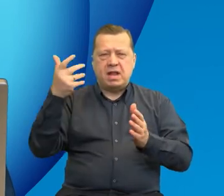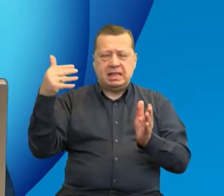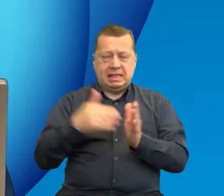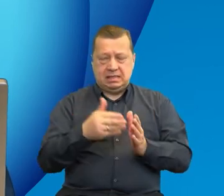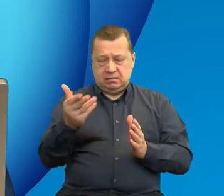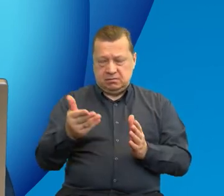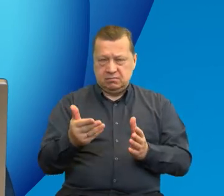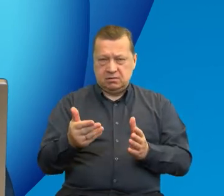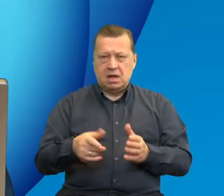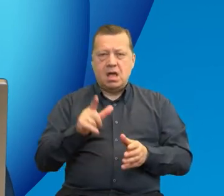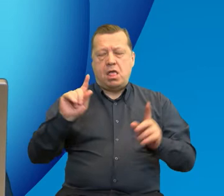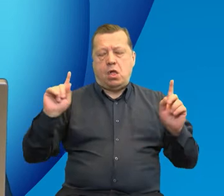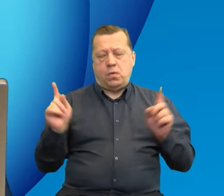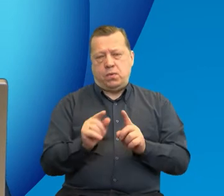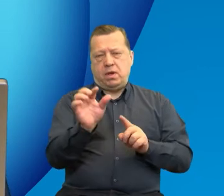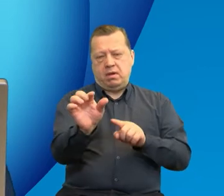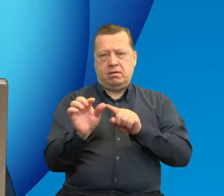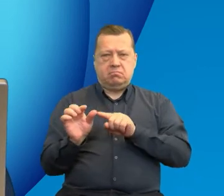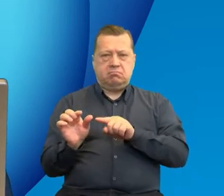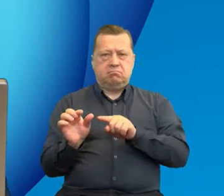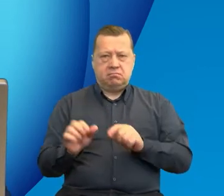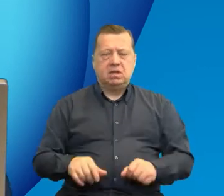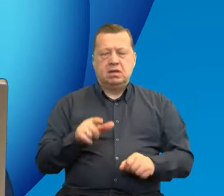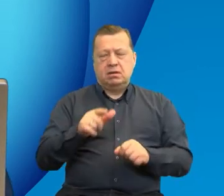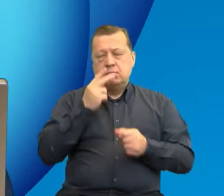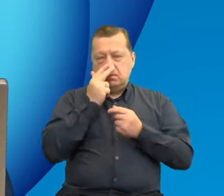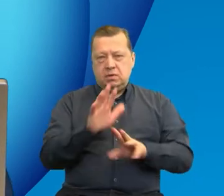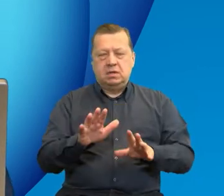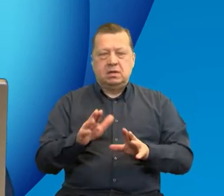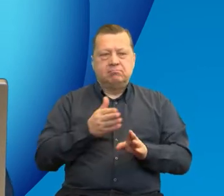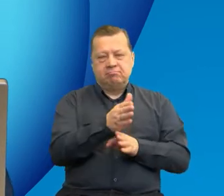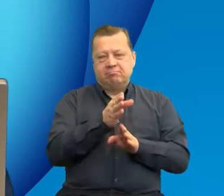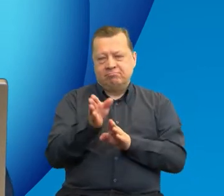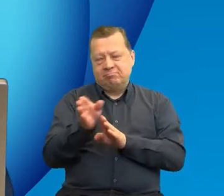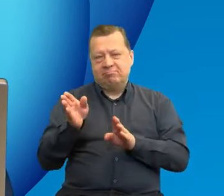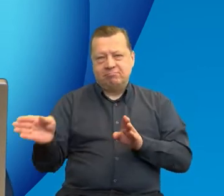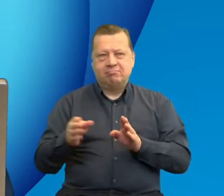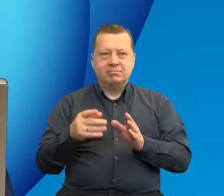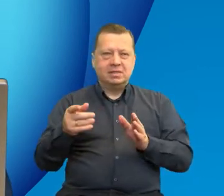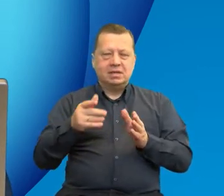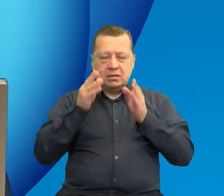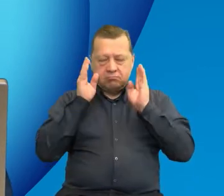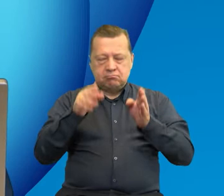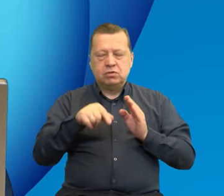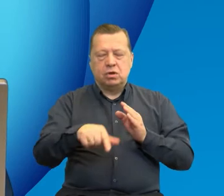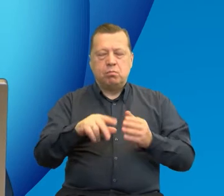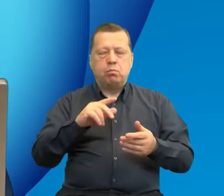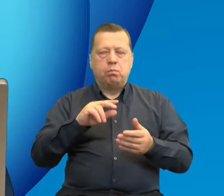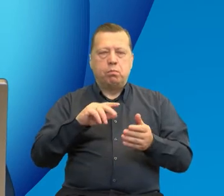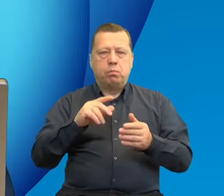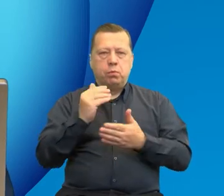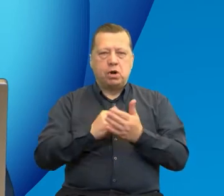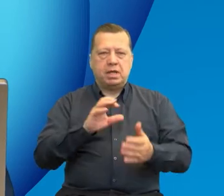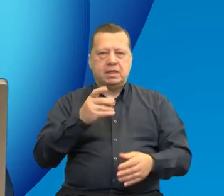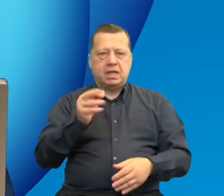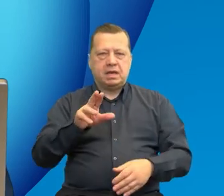więc to jest fragment tego, jakie dziedziny życia są jakby w centrum uwagi w projektach Interreg.